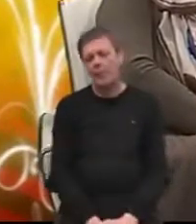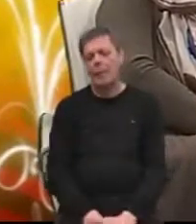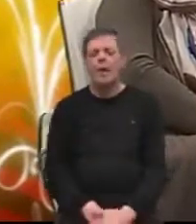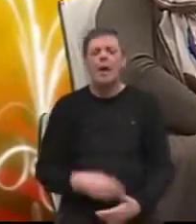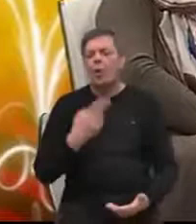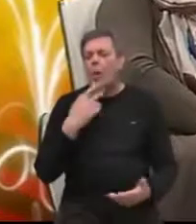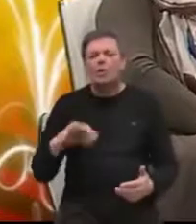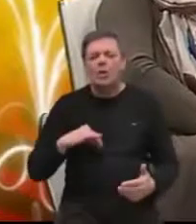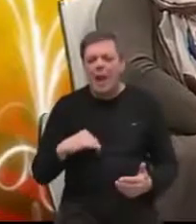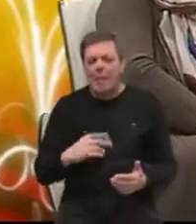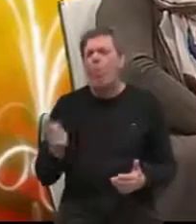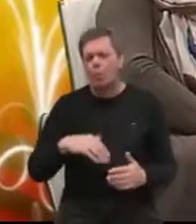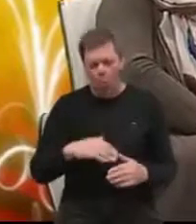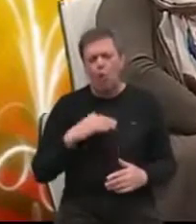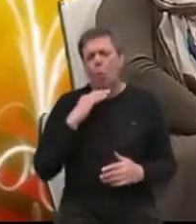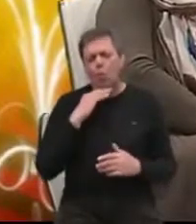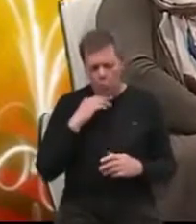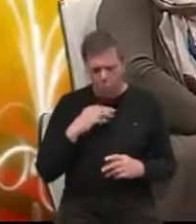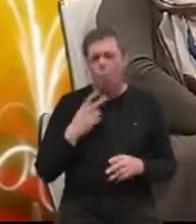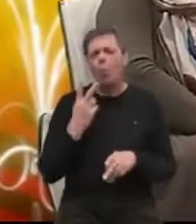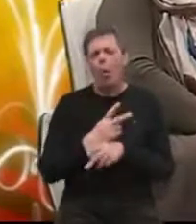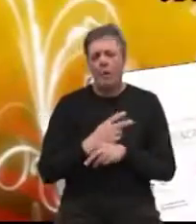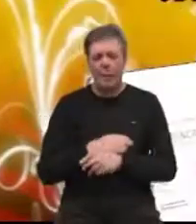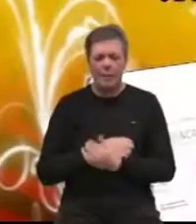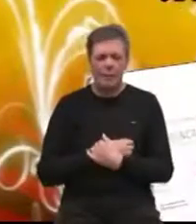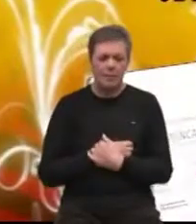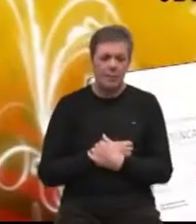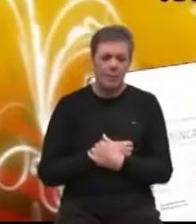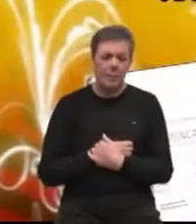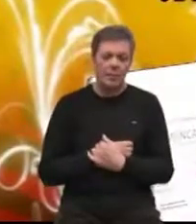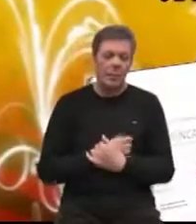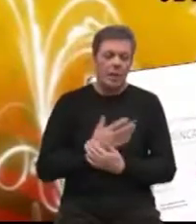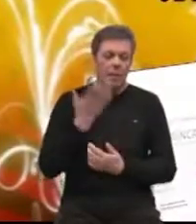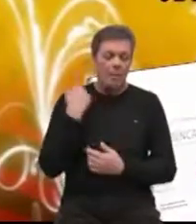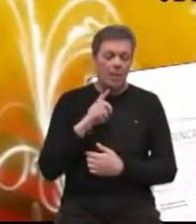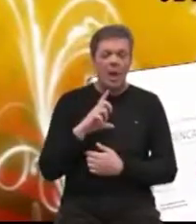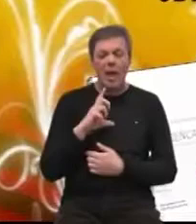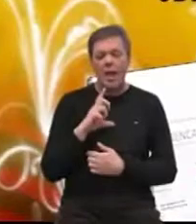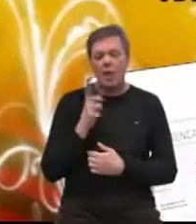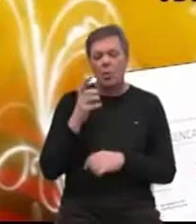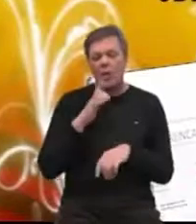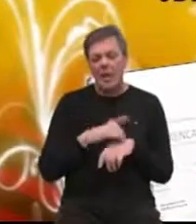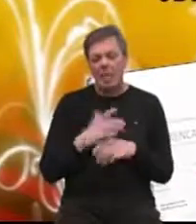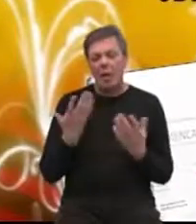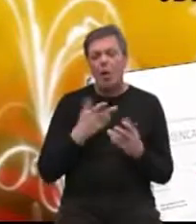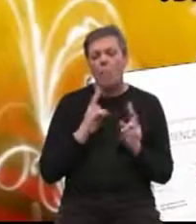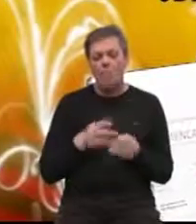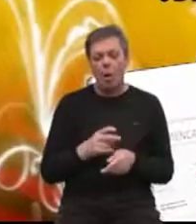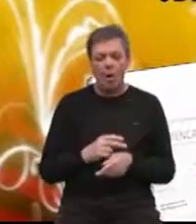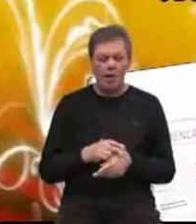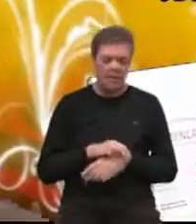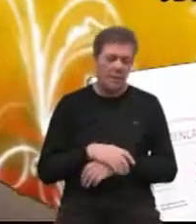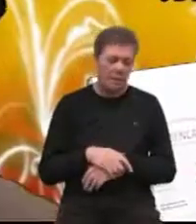mogu doći u subotu u Internacionalu. ne samo to, nego će biti i drugih unutra tema koje bi mogli ljude